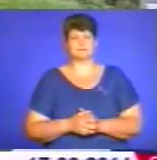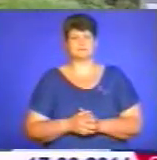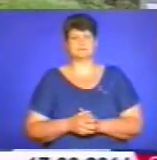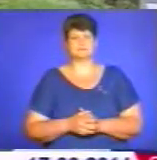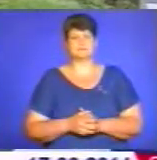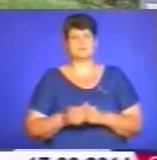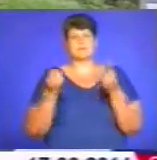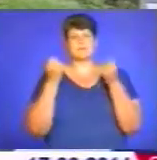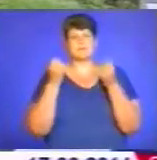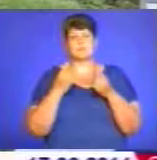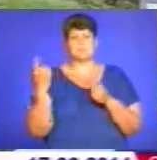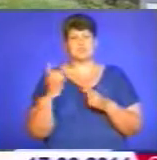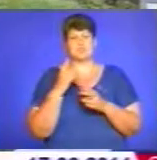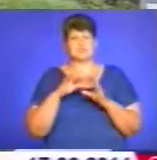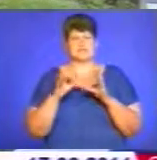Перш за все,